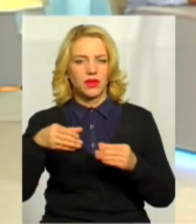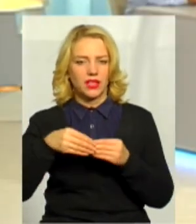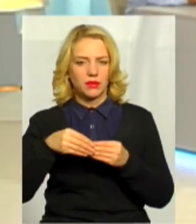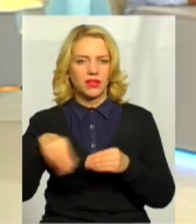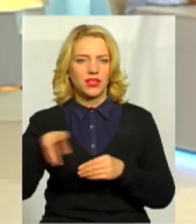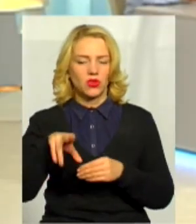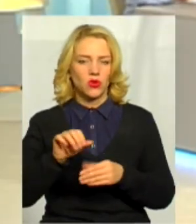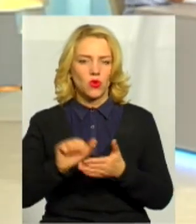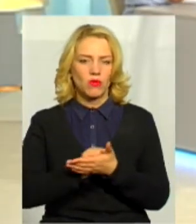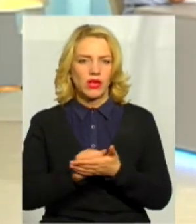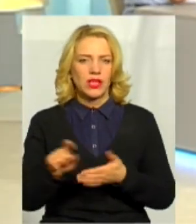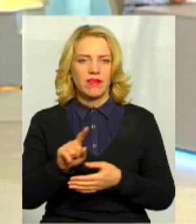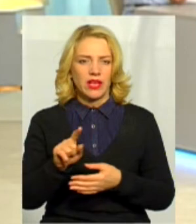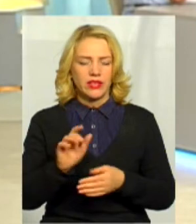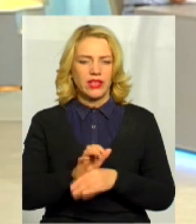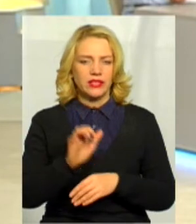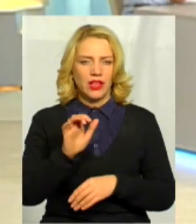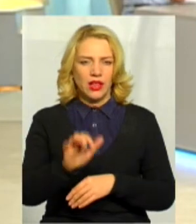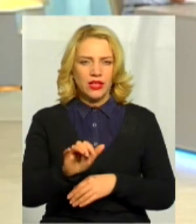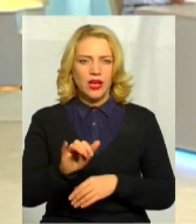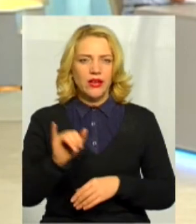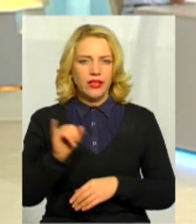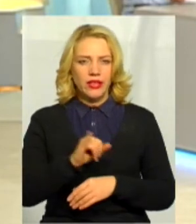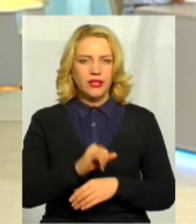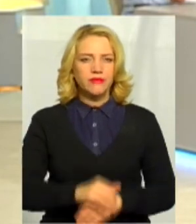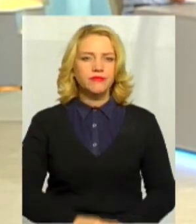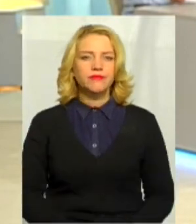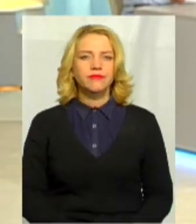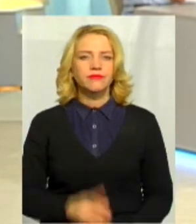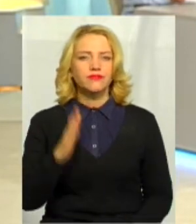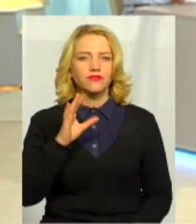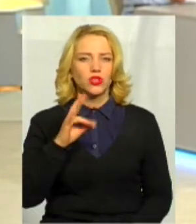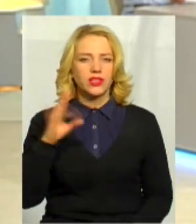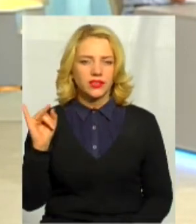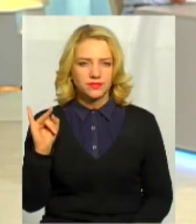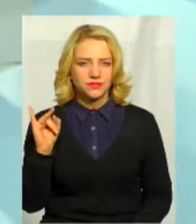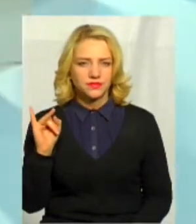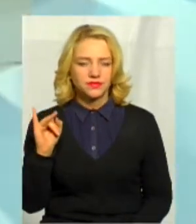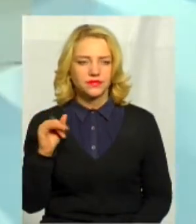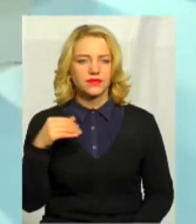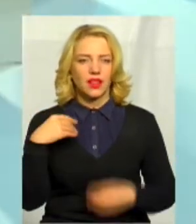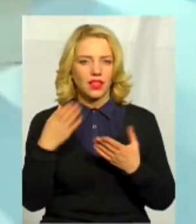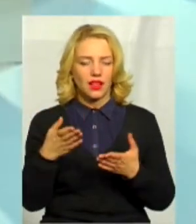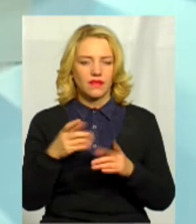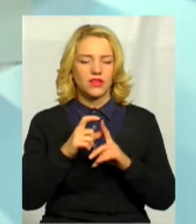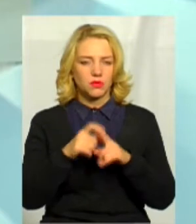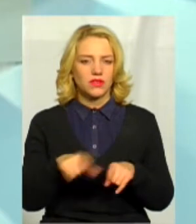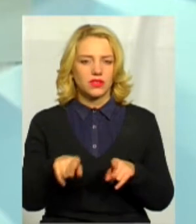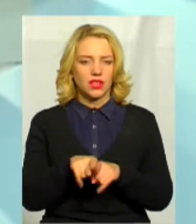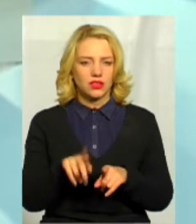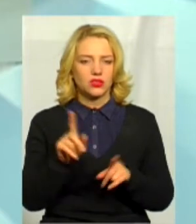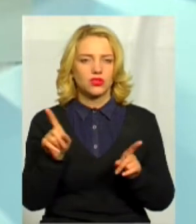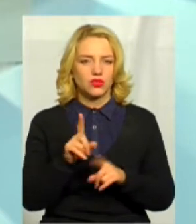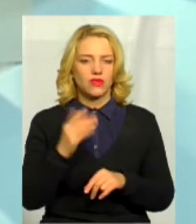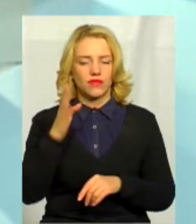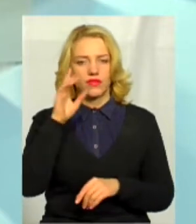надсилалися. І вони дали відповідь так, що він